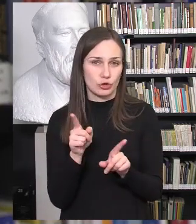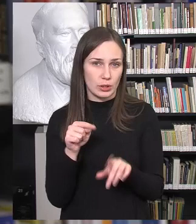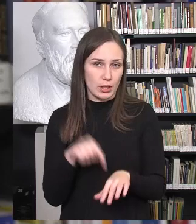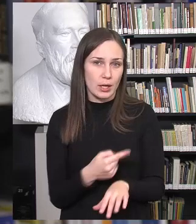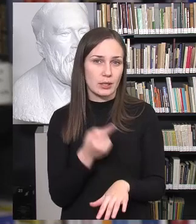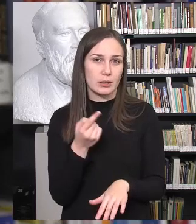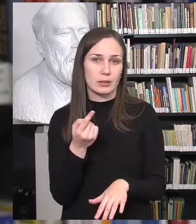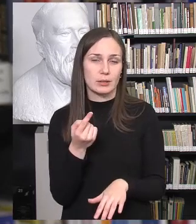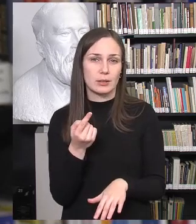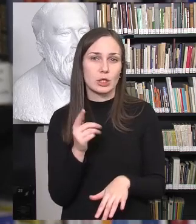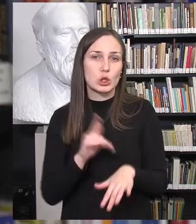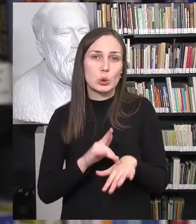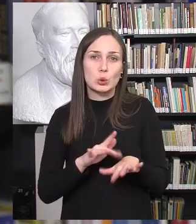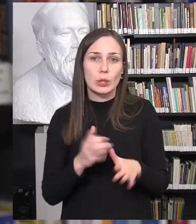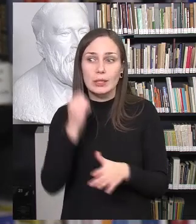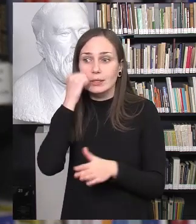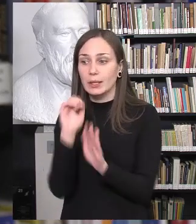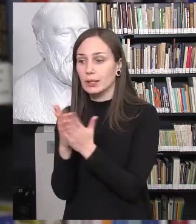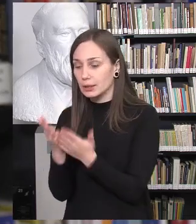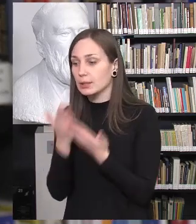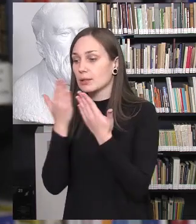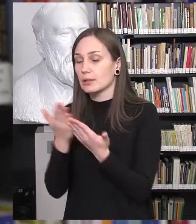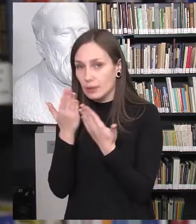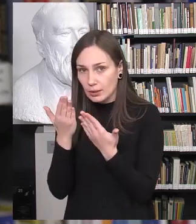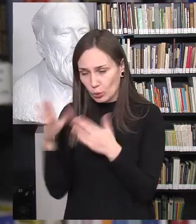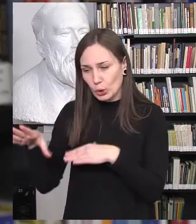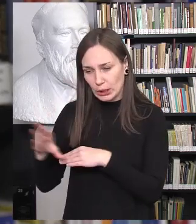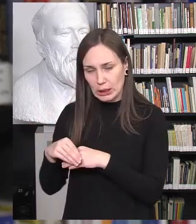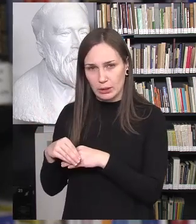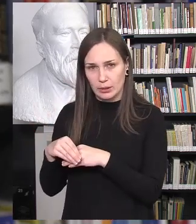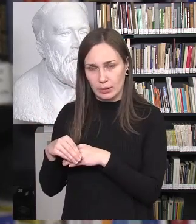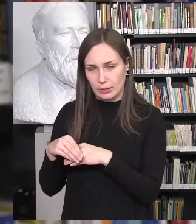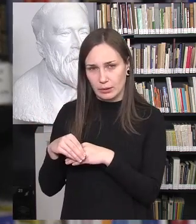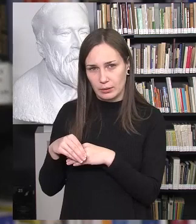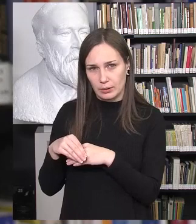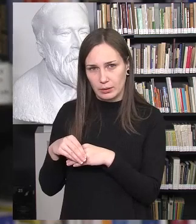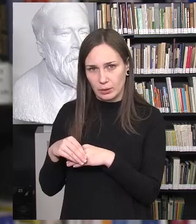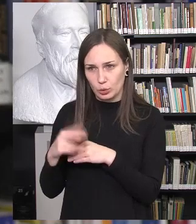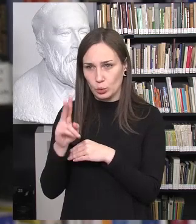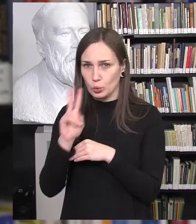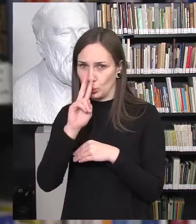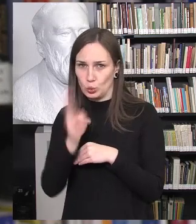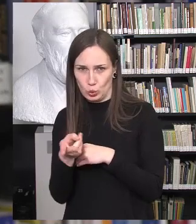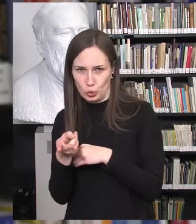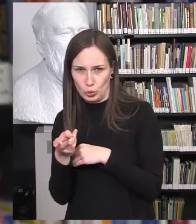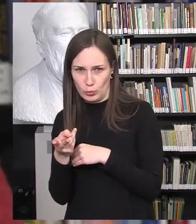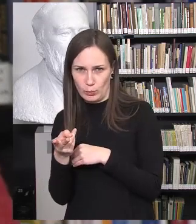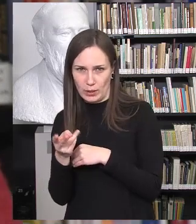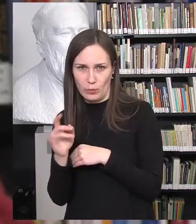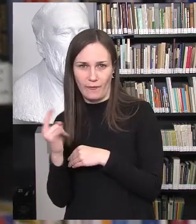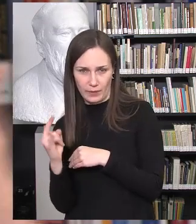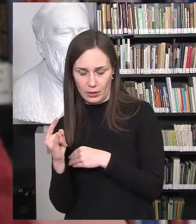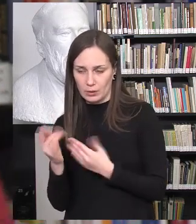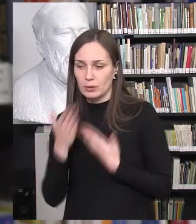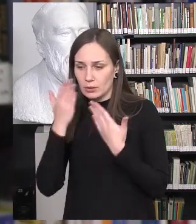juntu ten tokias senesnės knygelės, skaitydamas su savo dvimečių, rodo,